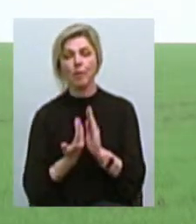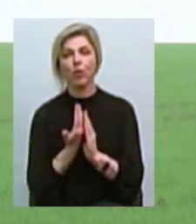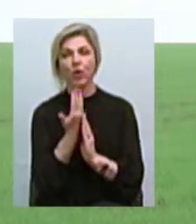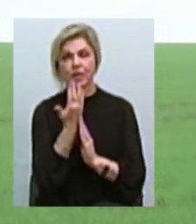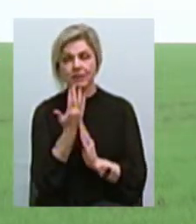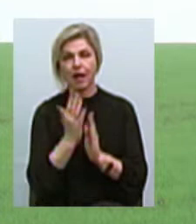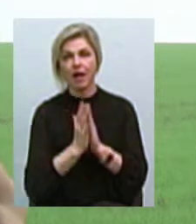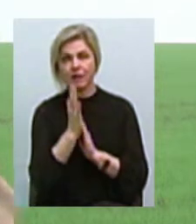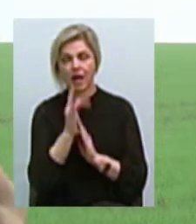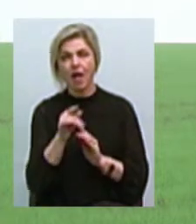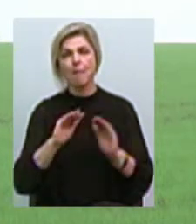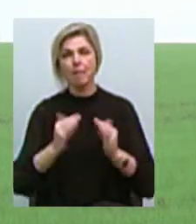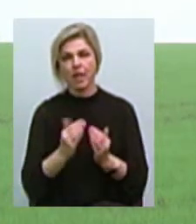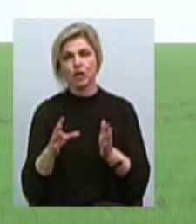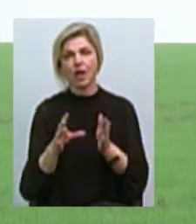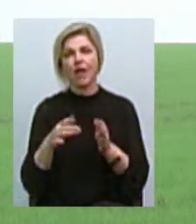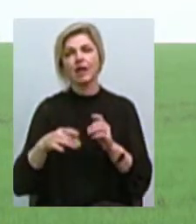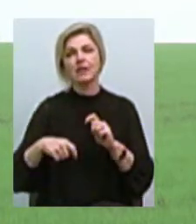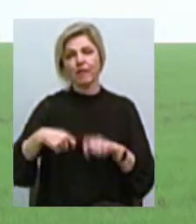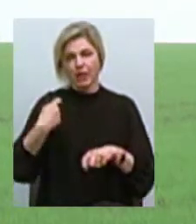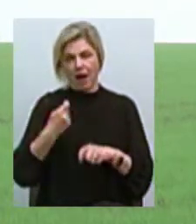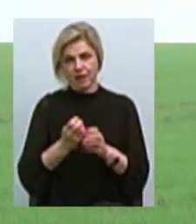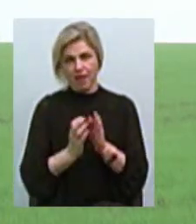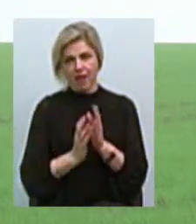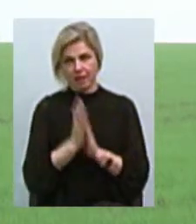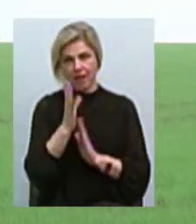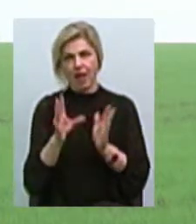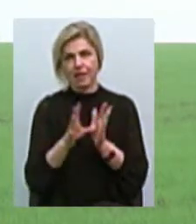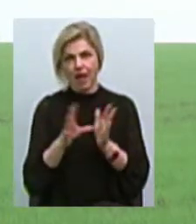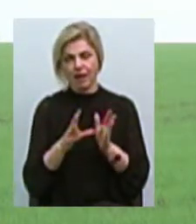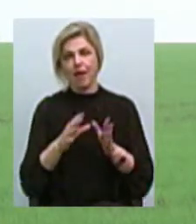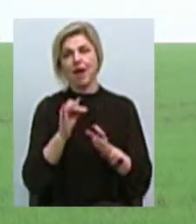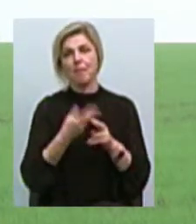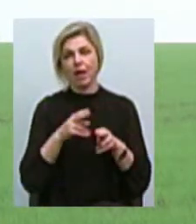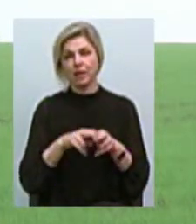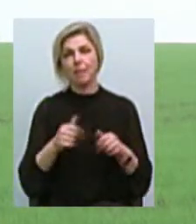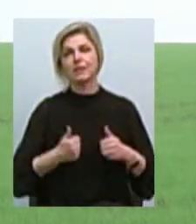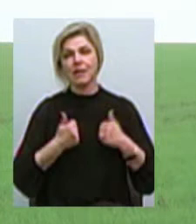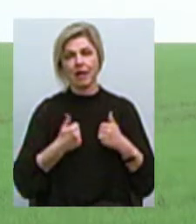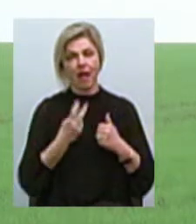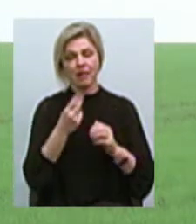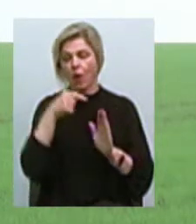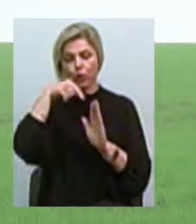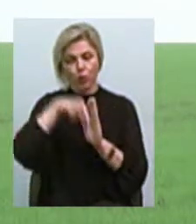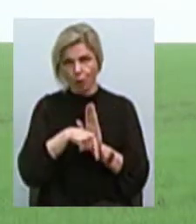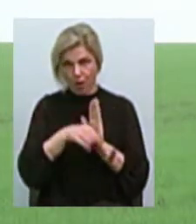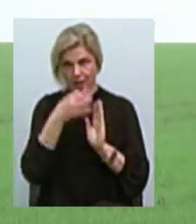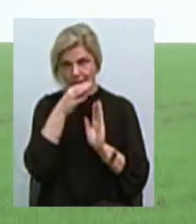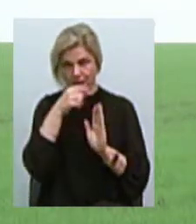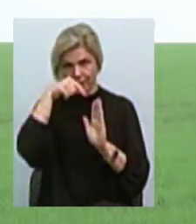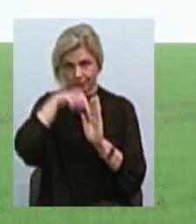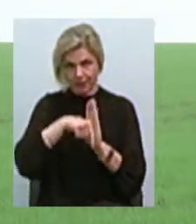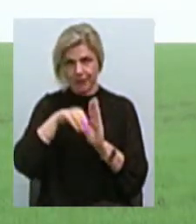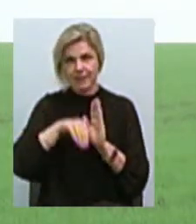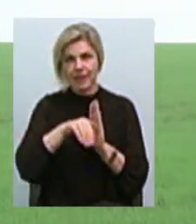менше витрачає енергії, коли сіється на 2 сантиметри. Той ми стараємося не дуже глибоко сіяти, але це